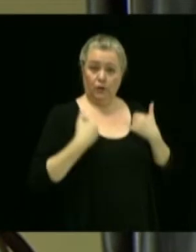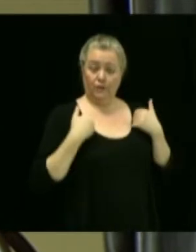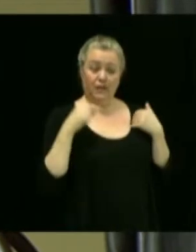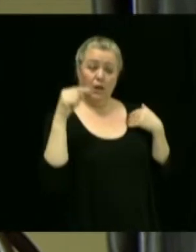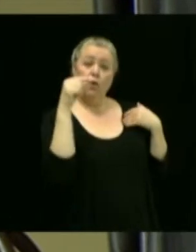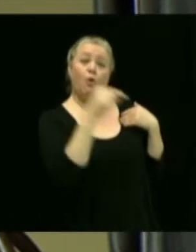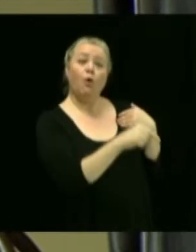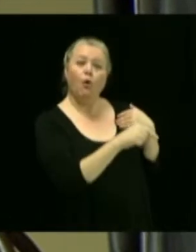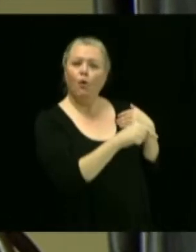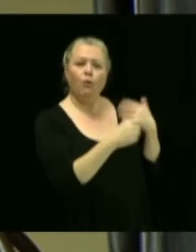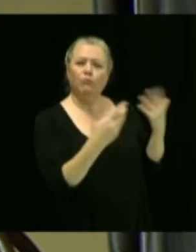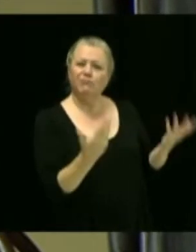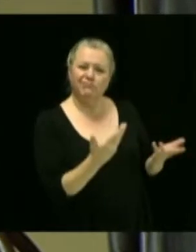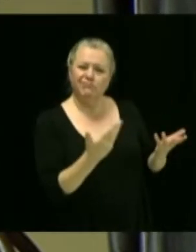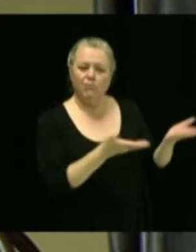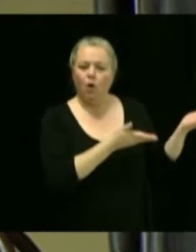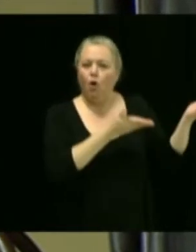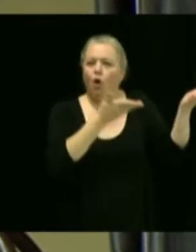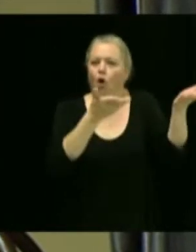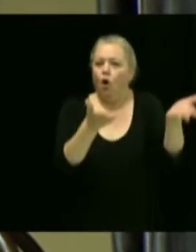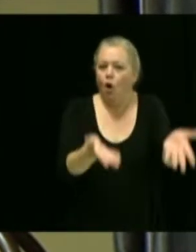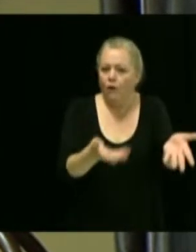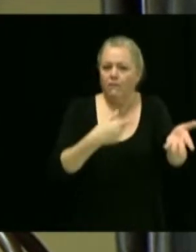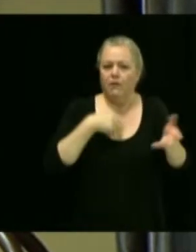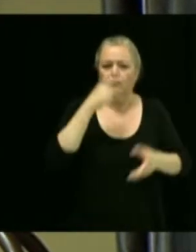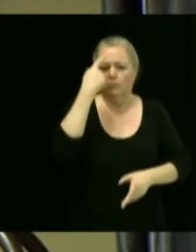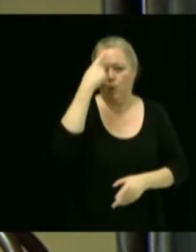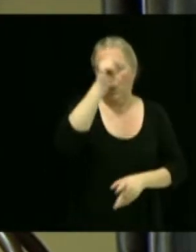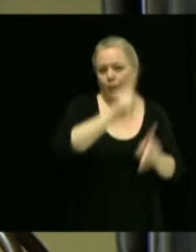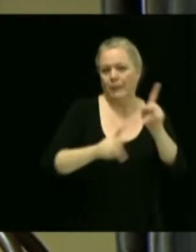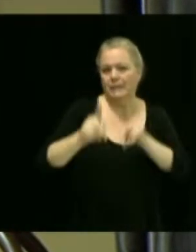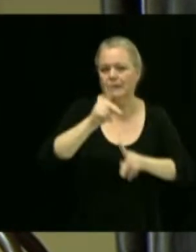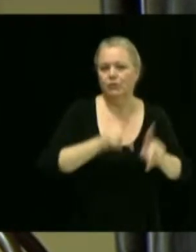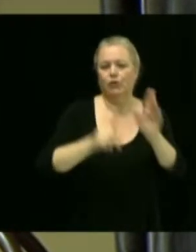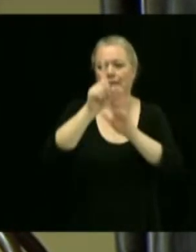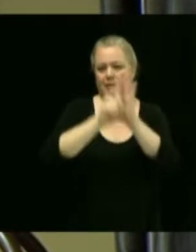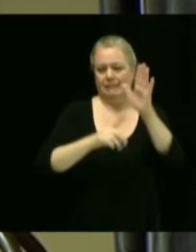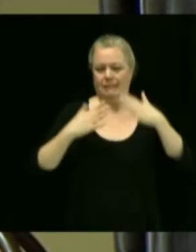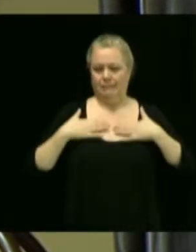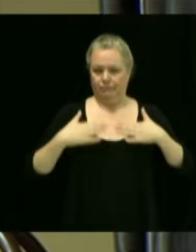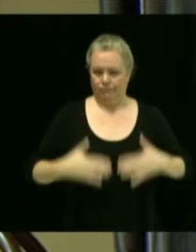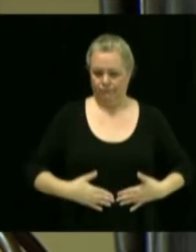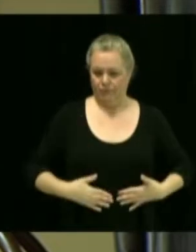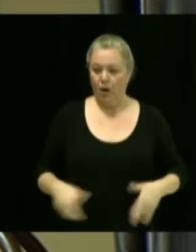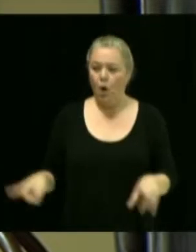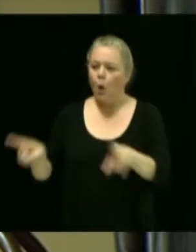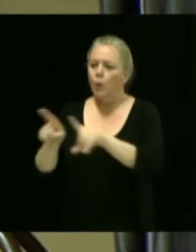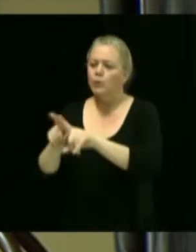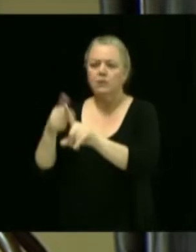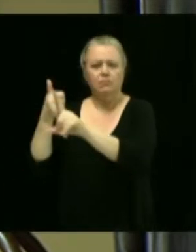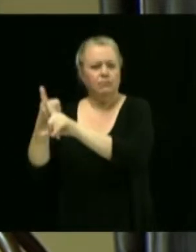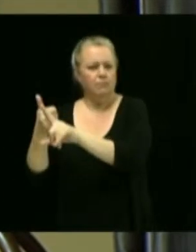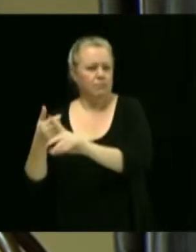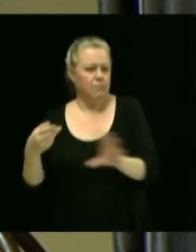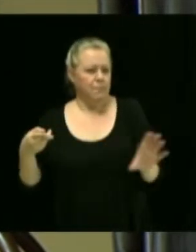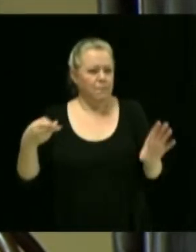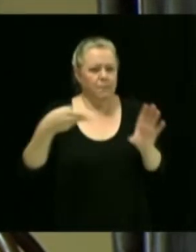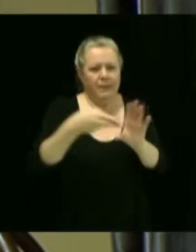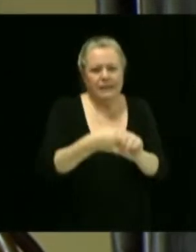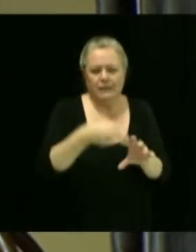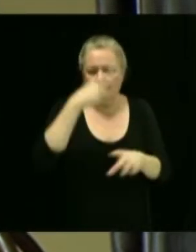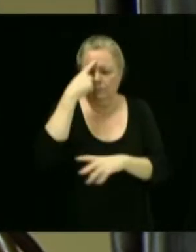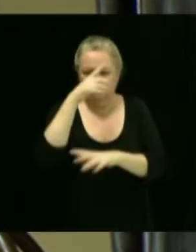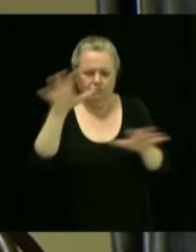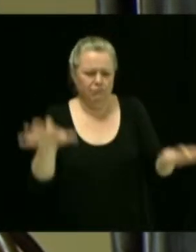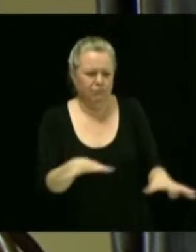ayant une déficience motrice, ainsi que votre implication exemplaire à l'émergence de projets novateurs pour l'accessibilité